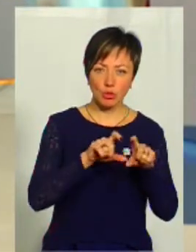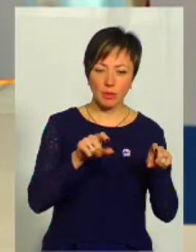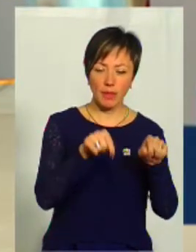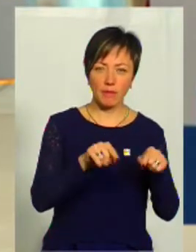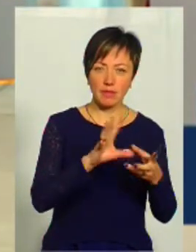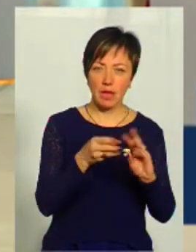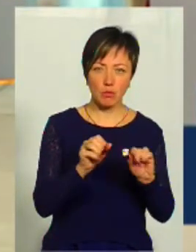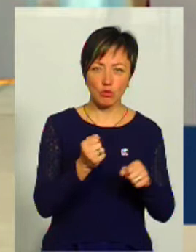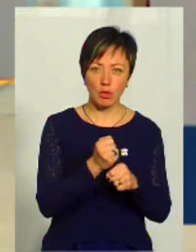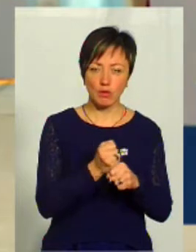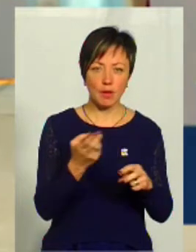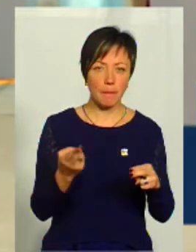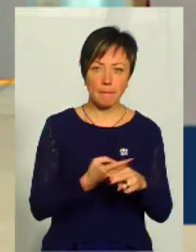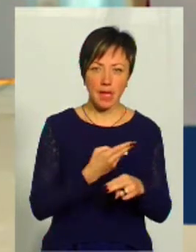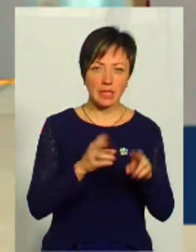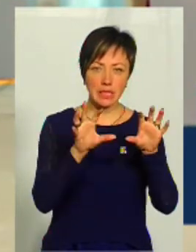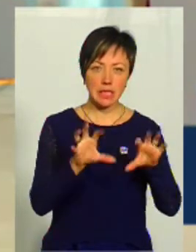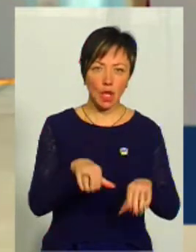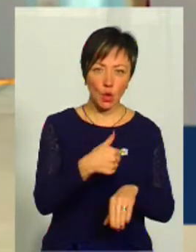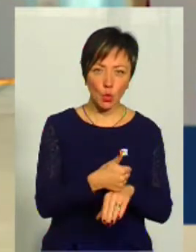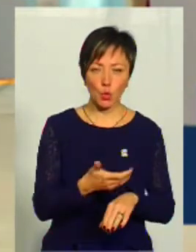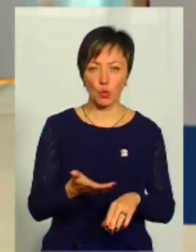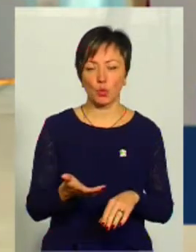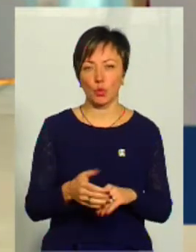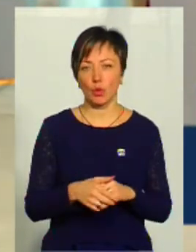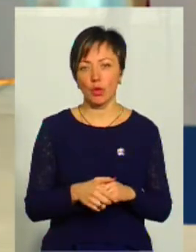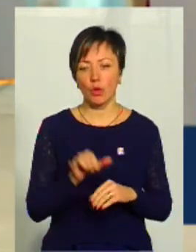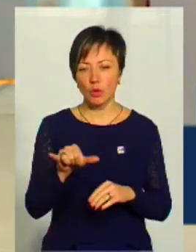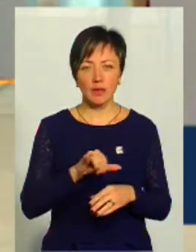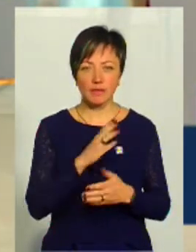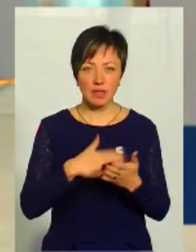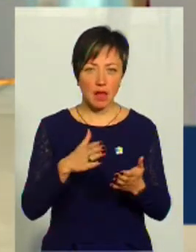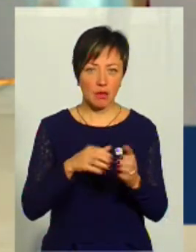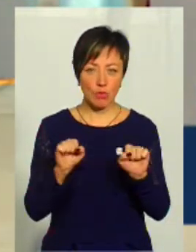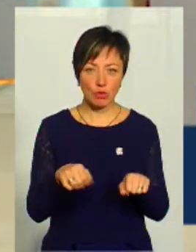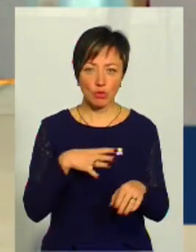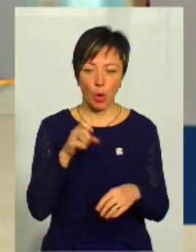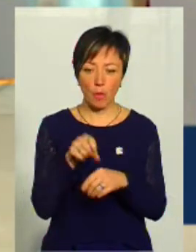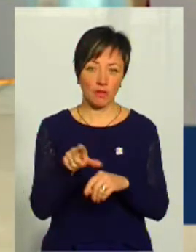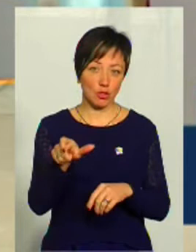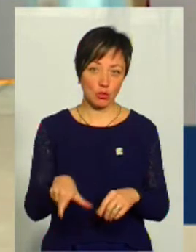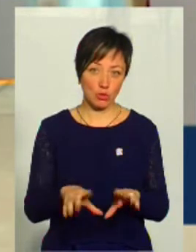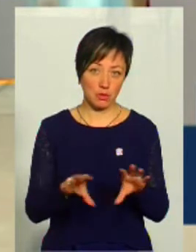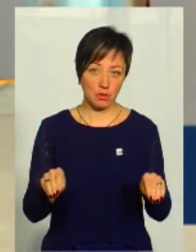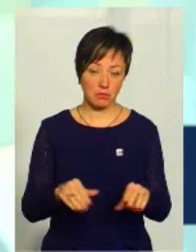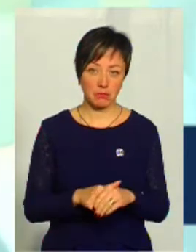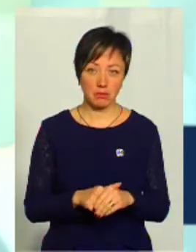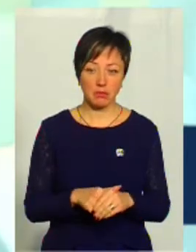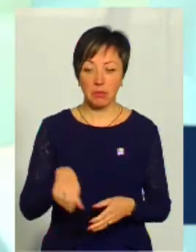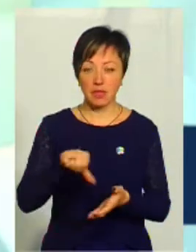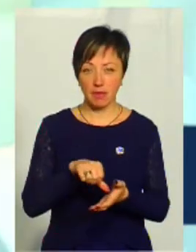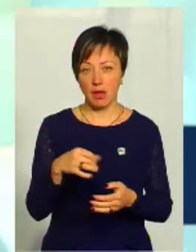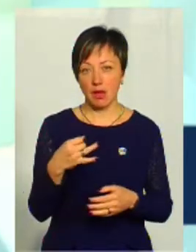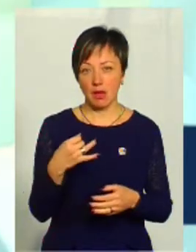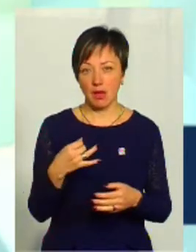там взагалі вони можуть працювати без статуту. І в них взагалі може просто уповноважена особа, яка просто